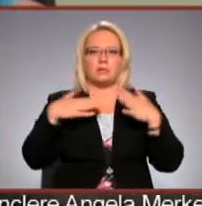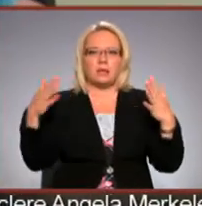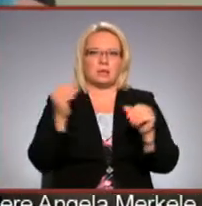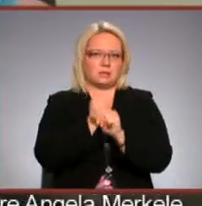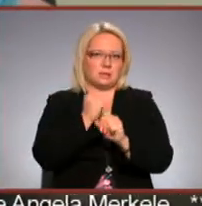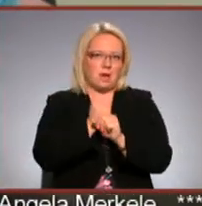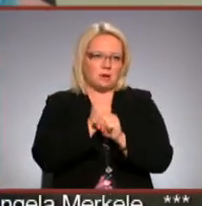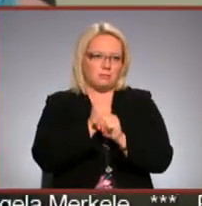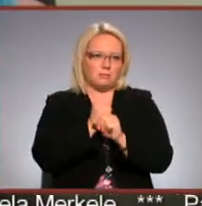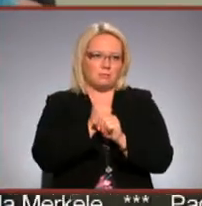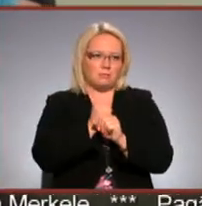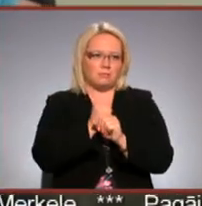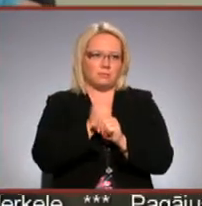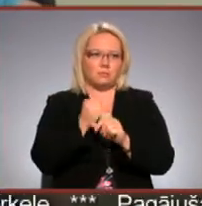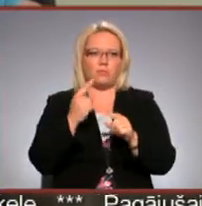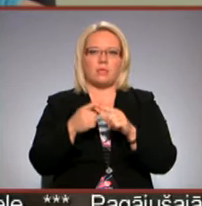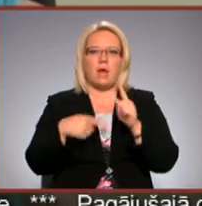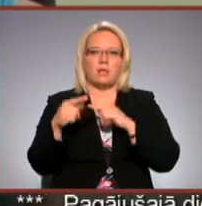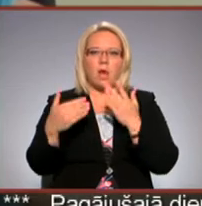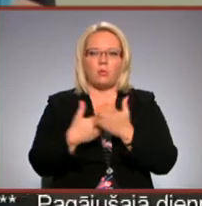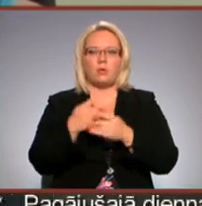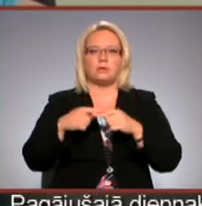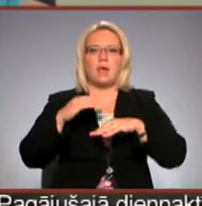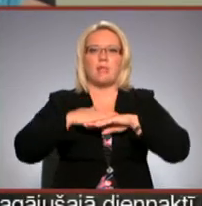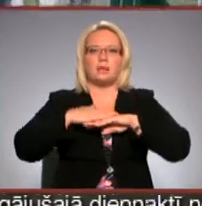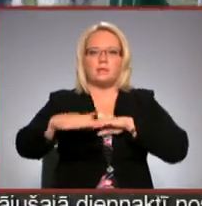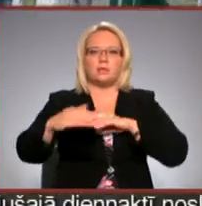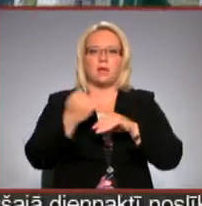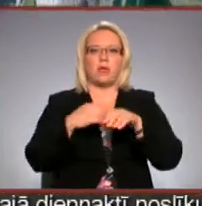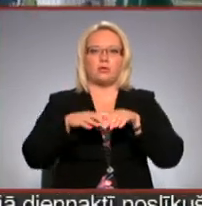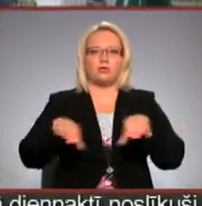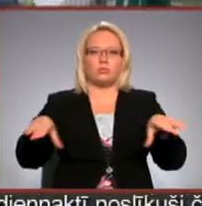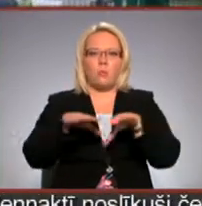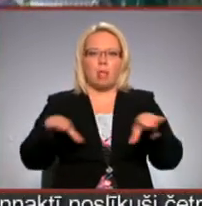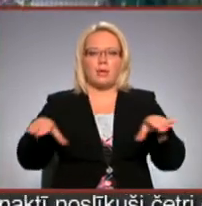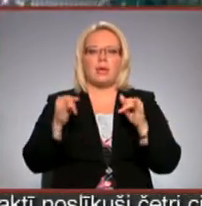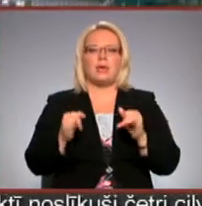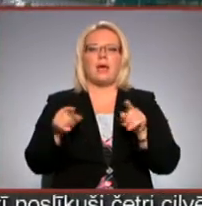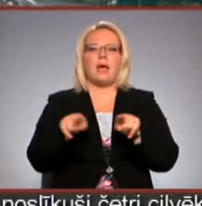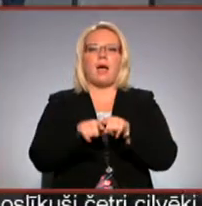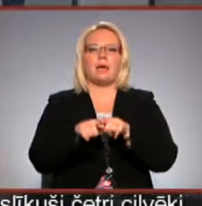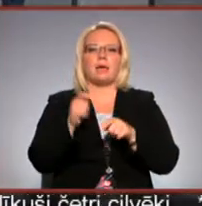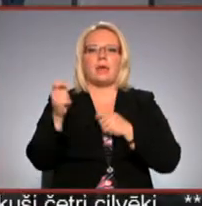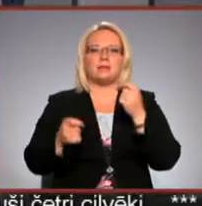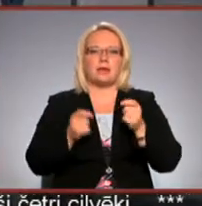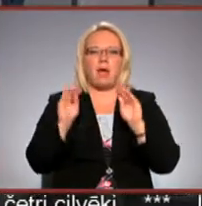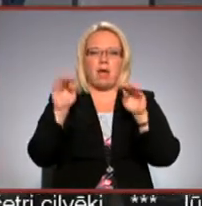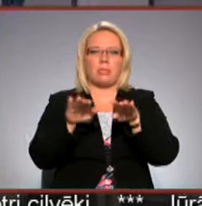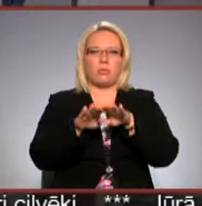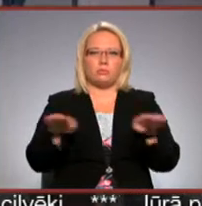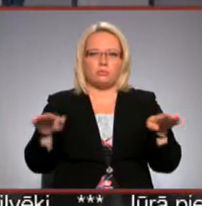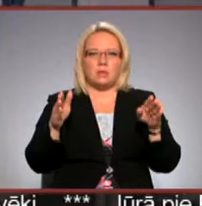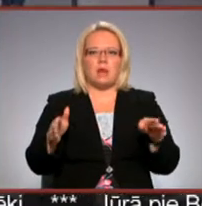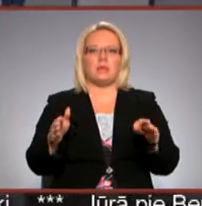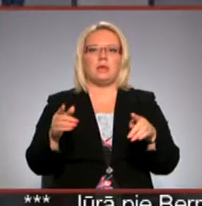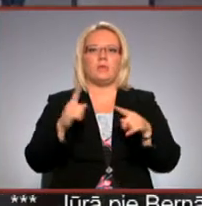un ir atjaunots gan asfaltasēgums, gan soliņi, gan arī šī estrāde uzstādīta un teines